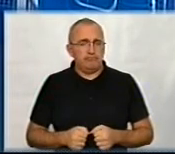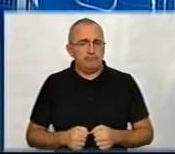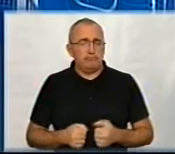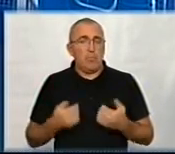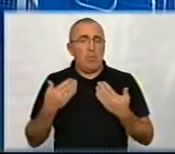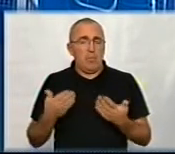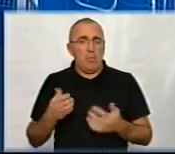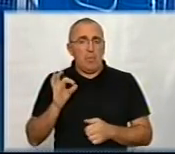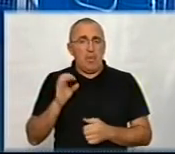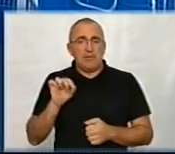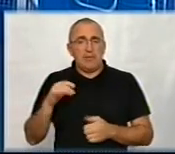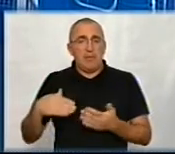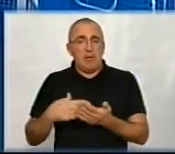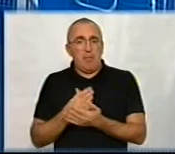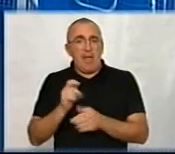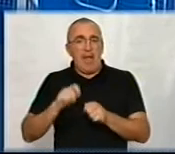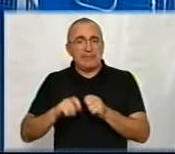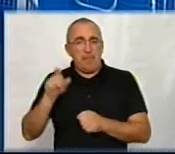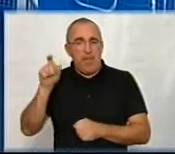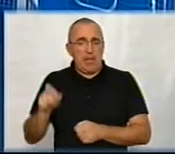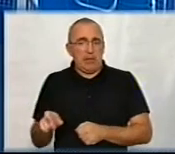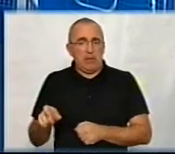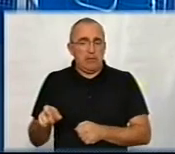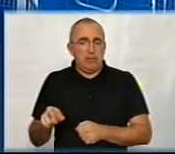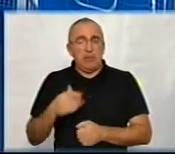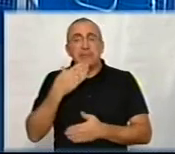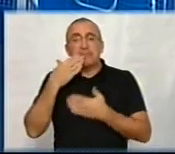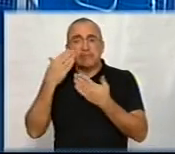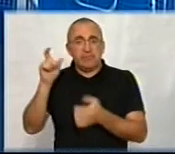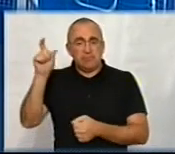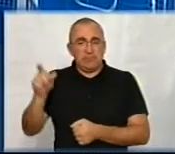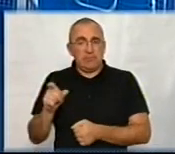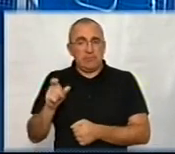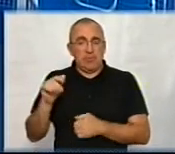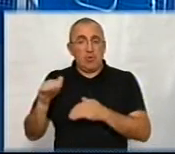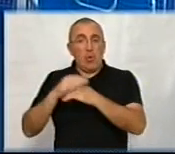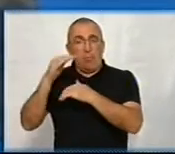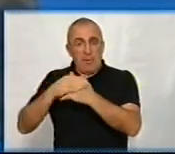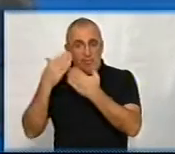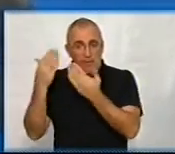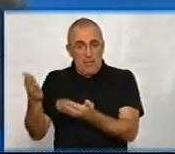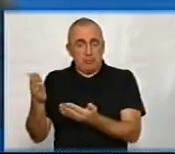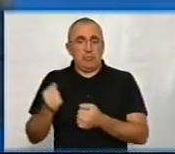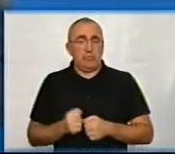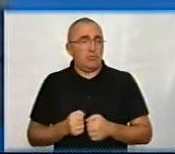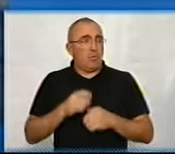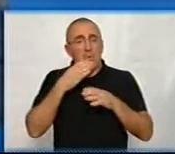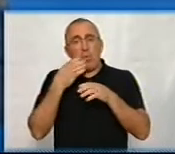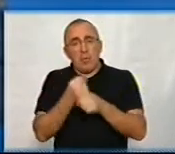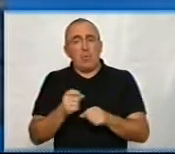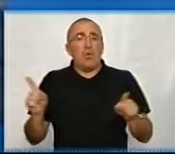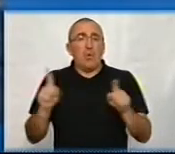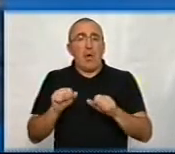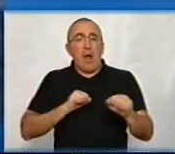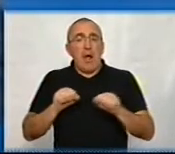Отже, Олександр Солантай, політичний експерт, запитаємо. Пане Олександре, добрий вечір вам. Коротко, що